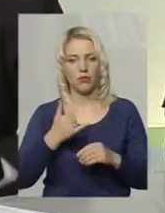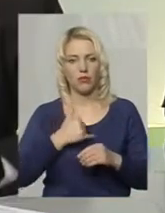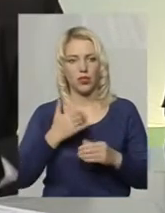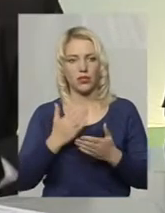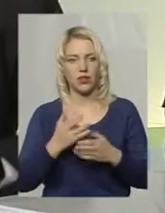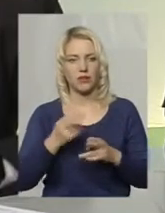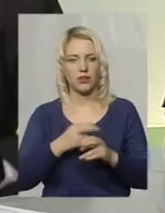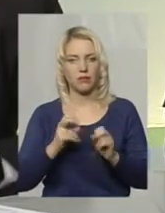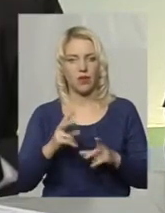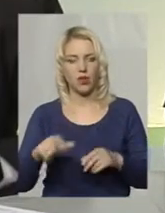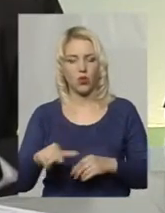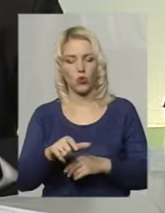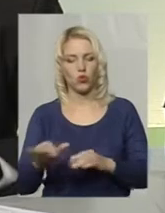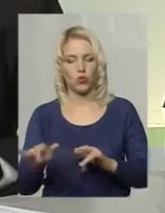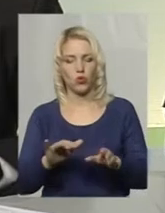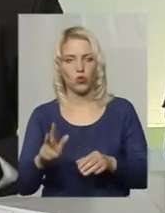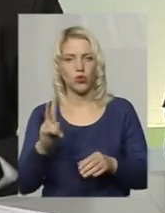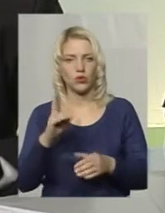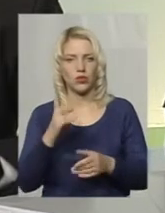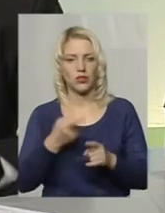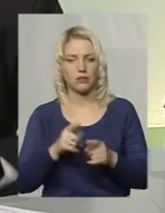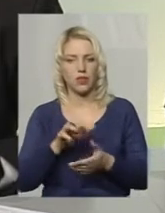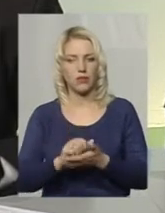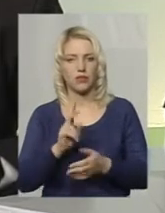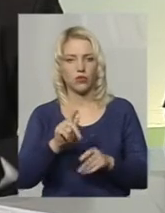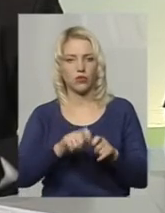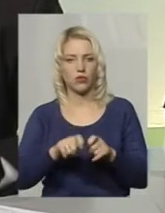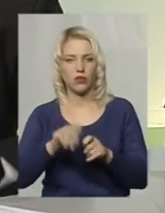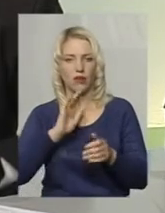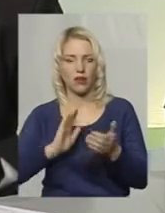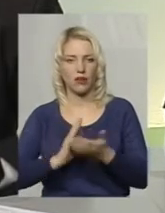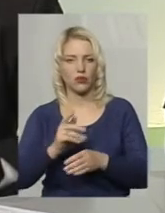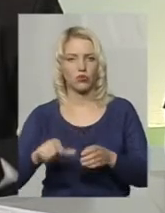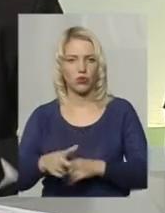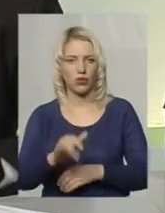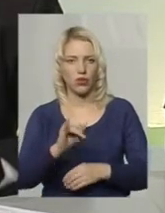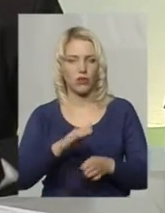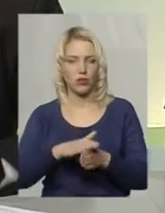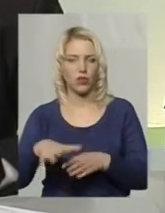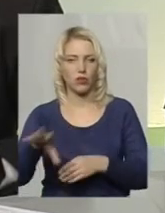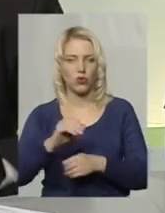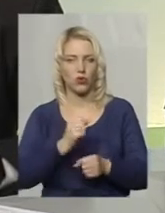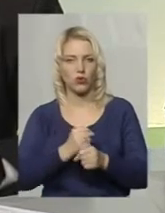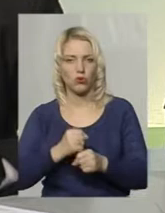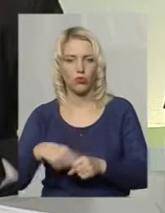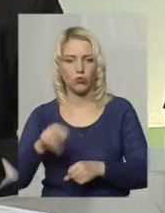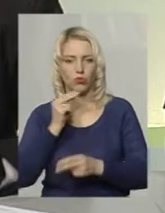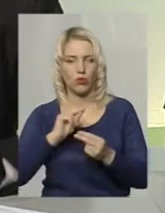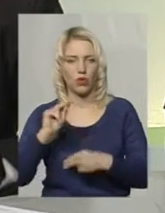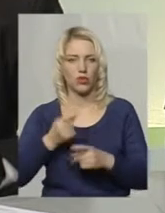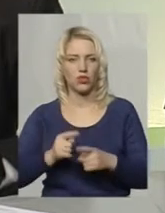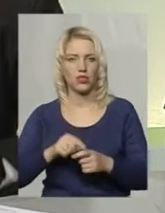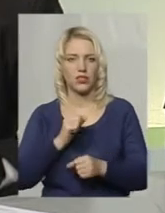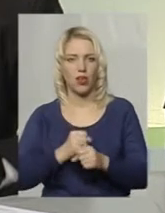безпеки дорожнього руху, який тим займається, що контролює якість доріг та виконання усіх робіт щодо покращення цих